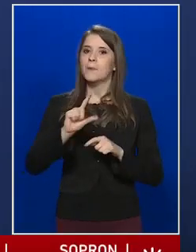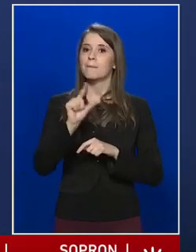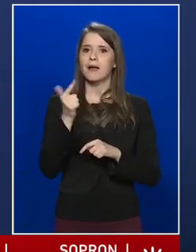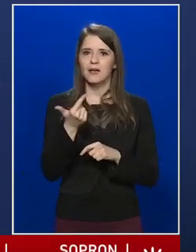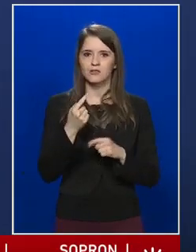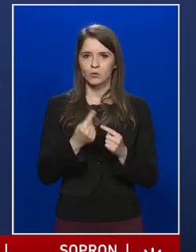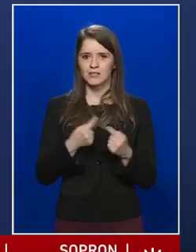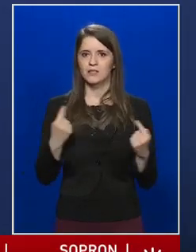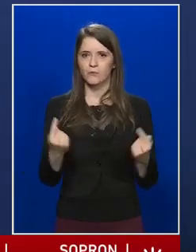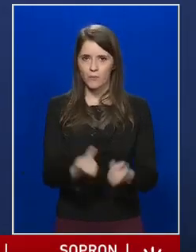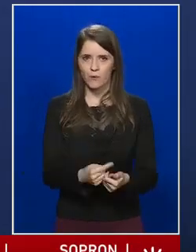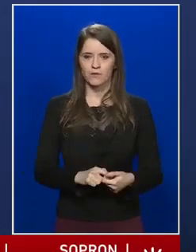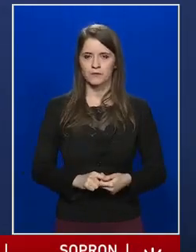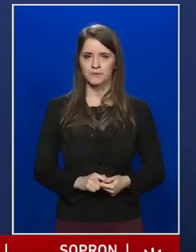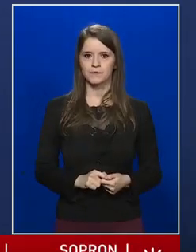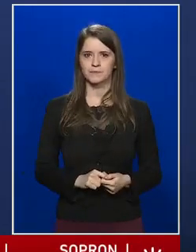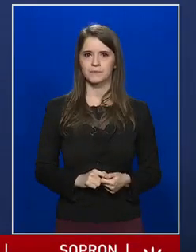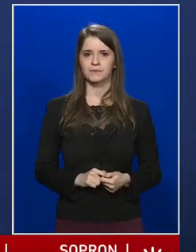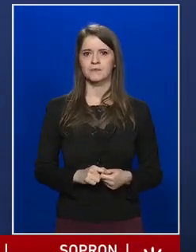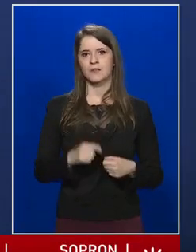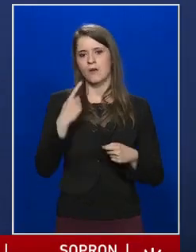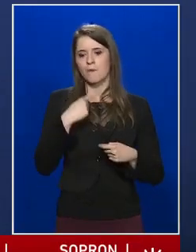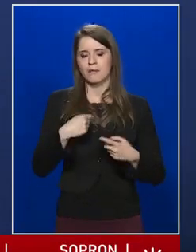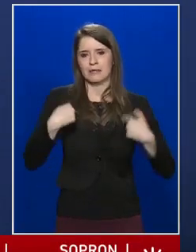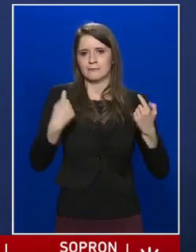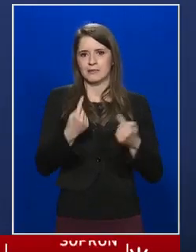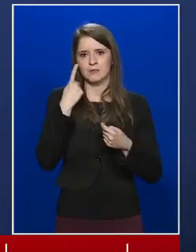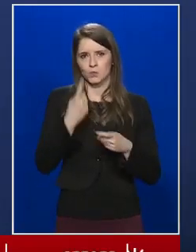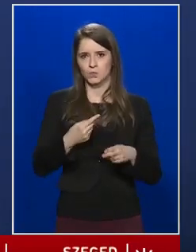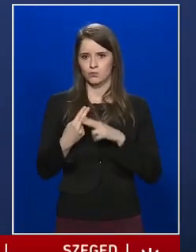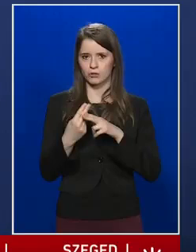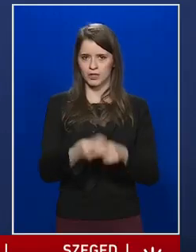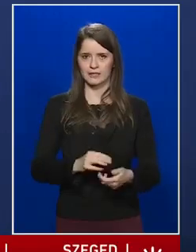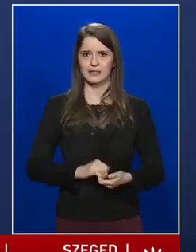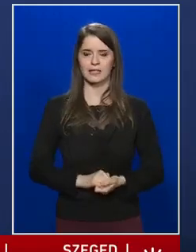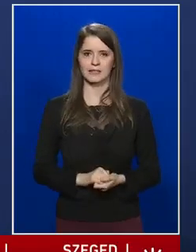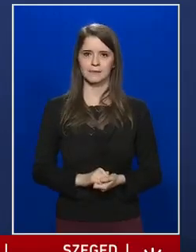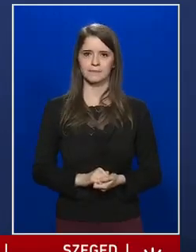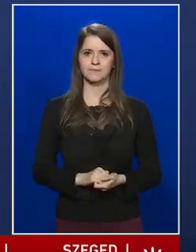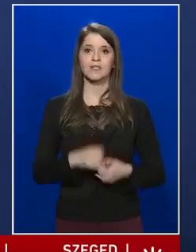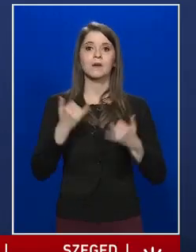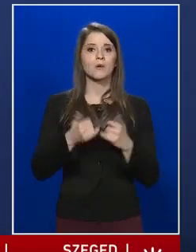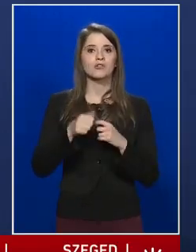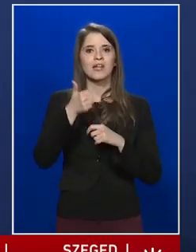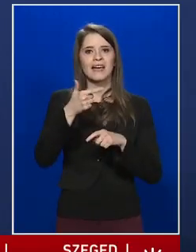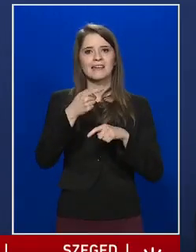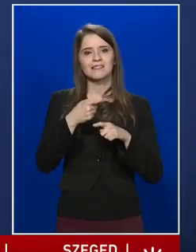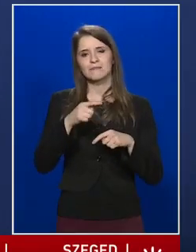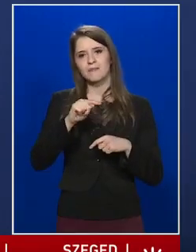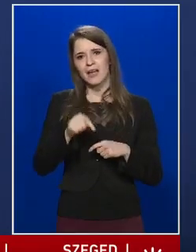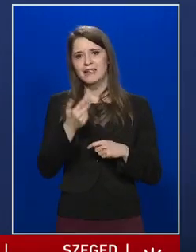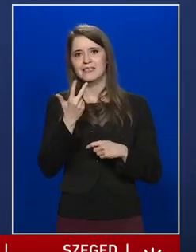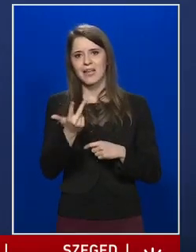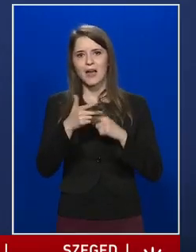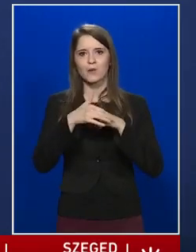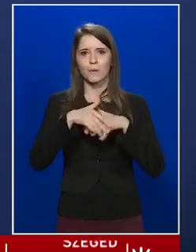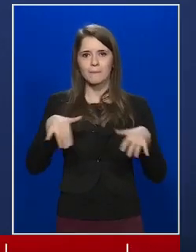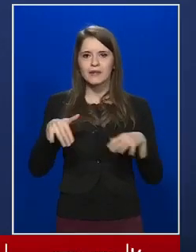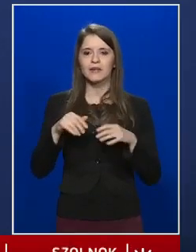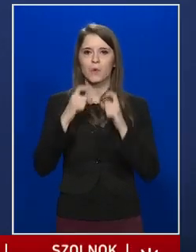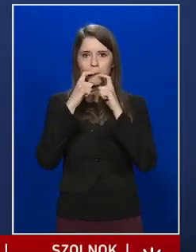kör, amiben tudunk segíteni. Most 1,3 millió maszk,